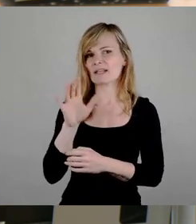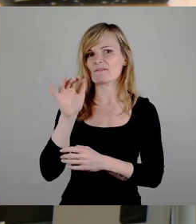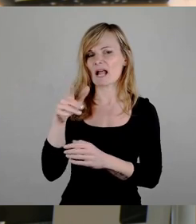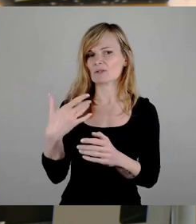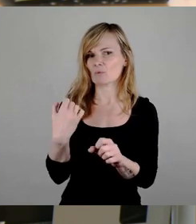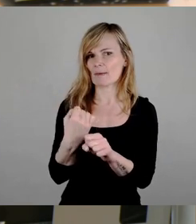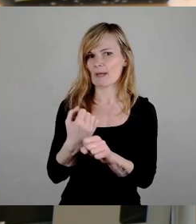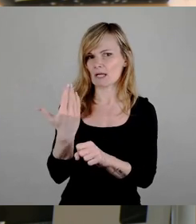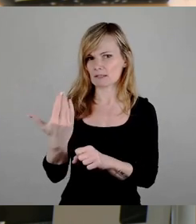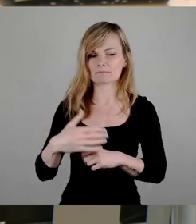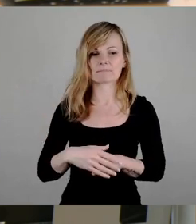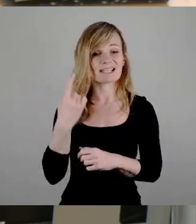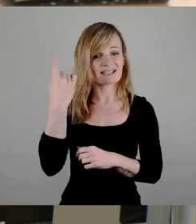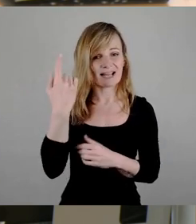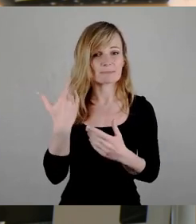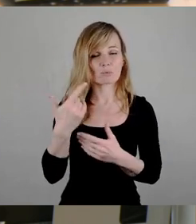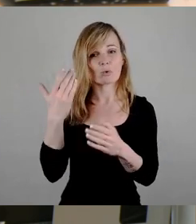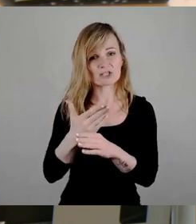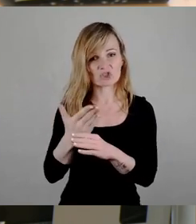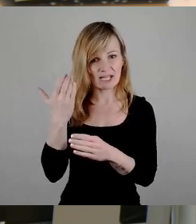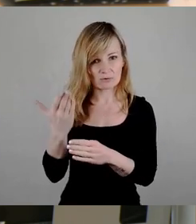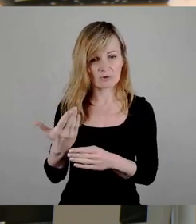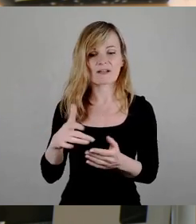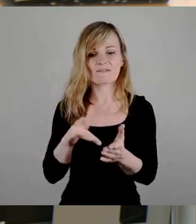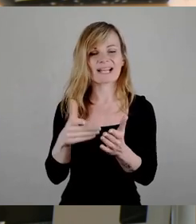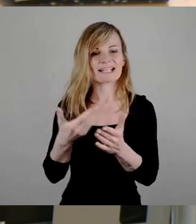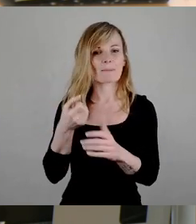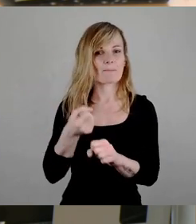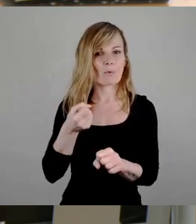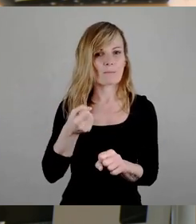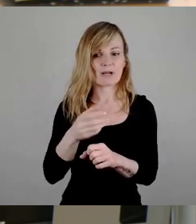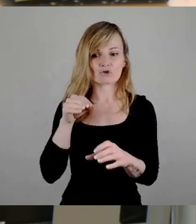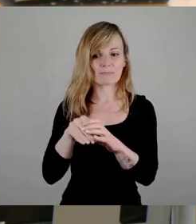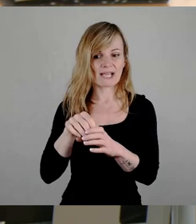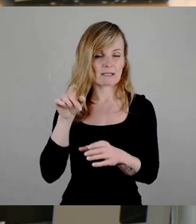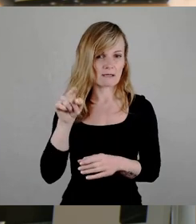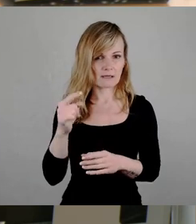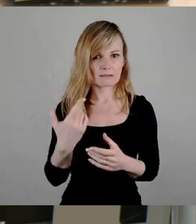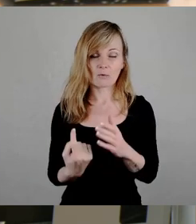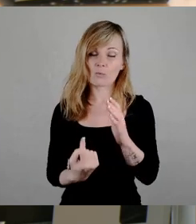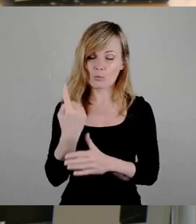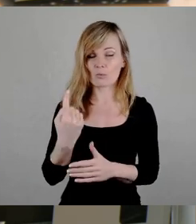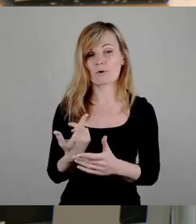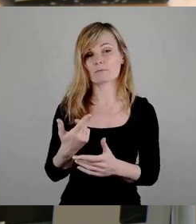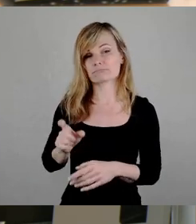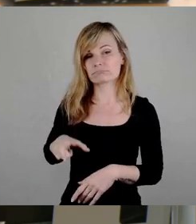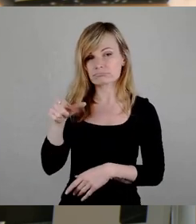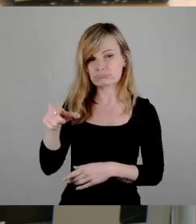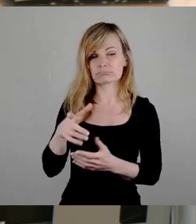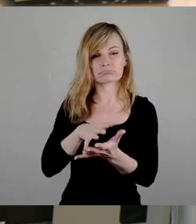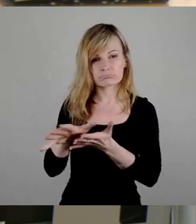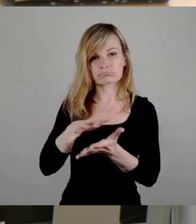haben das getan, weil dieser Pumpspeicher dort enorme Investitionen erfordern würde,